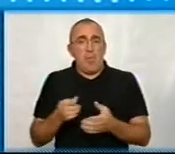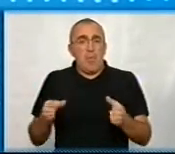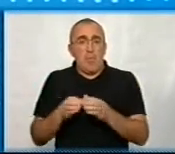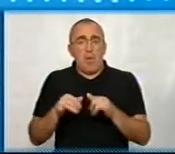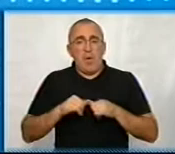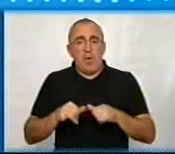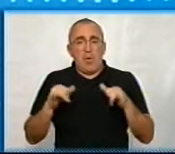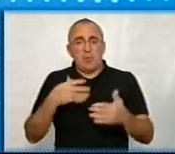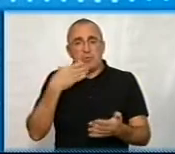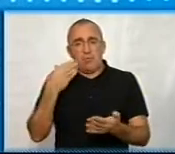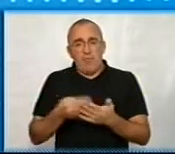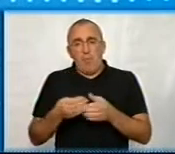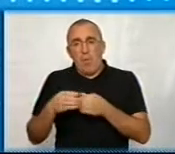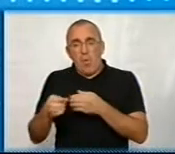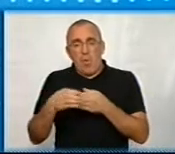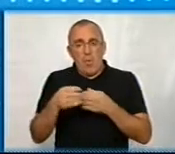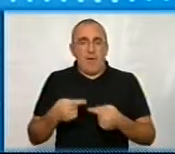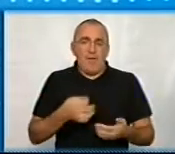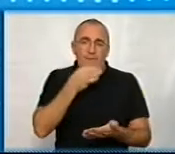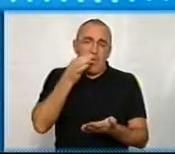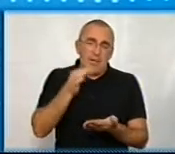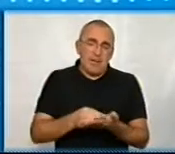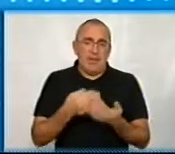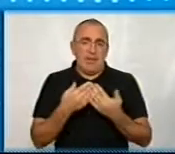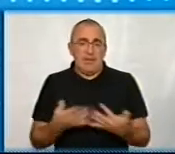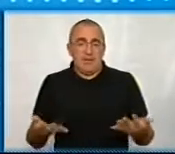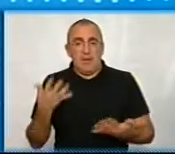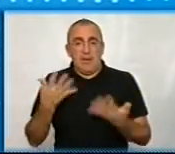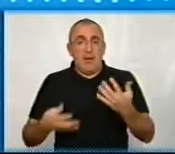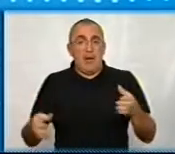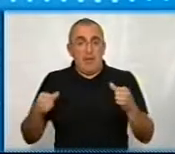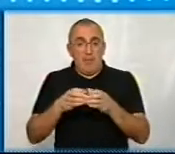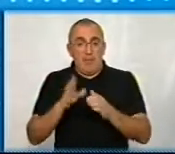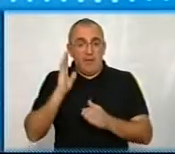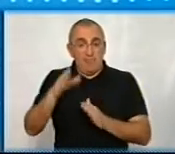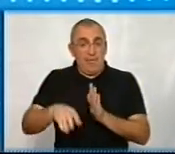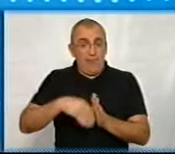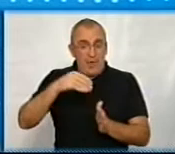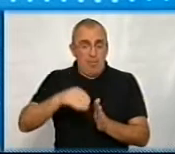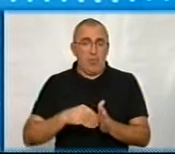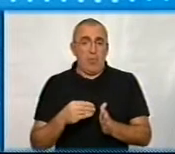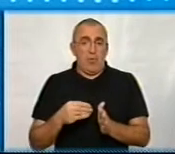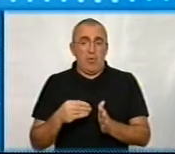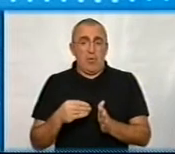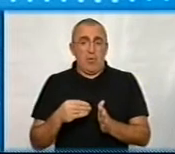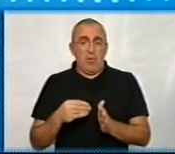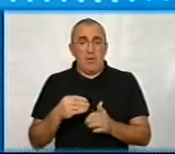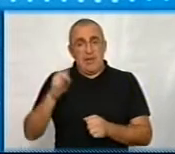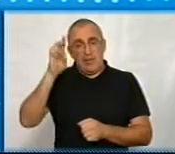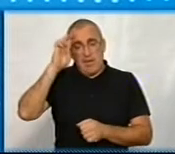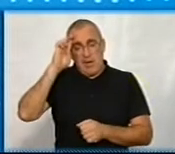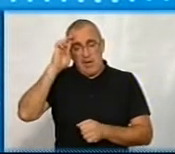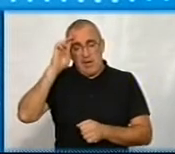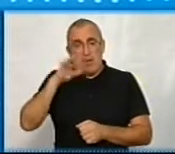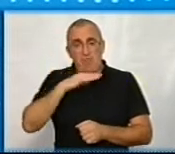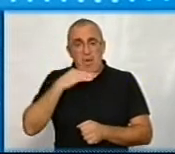розвиненими своїми осередками, відповідальністю і так далі. Якщо партія йде на вибори національні, як